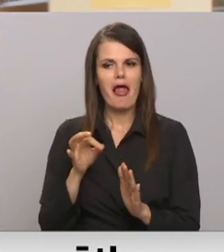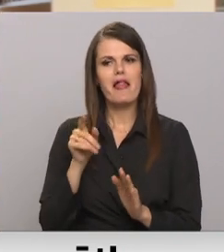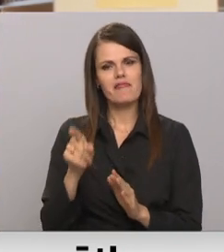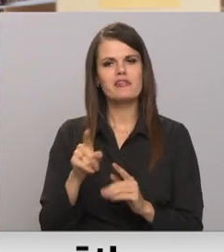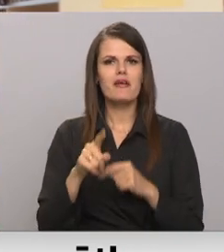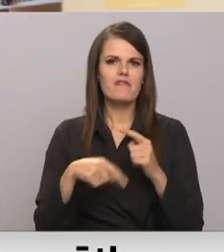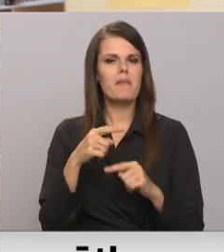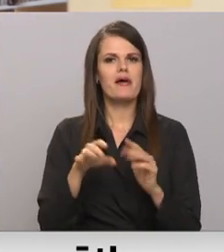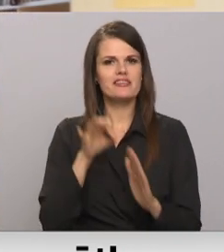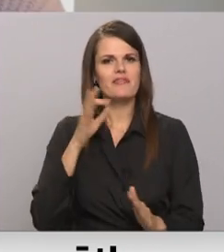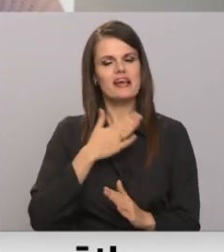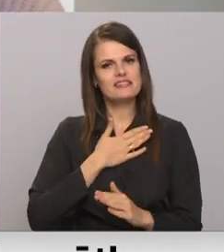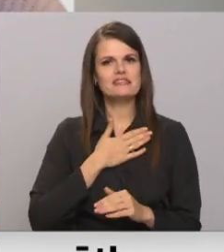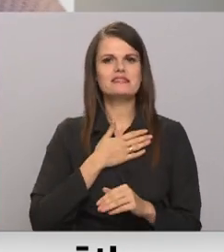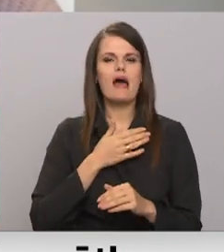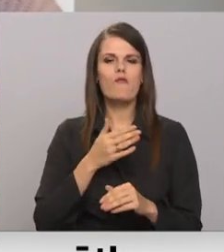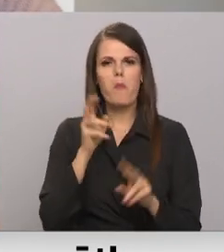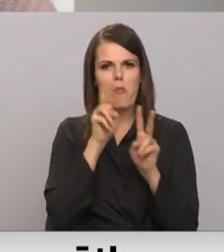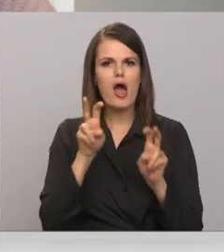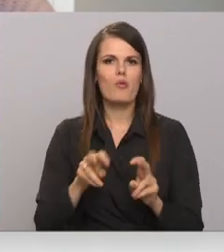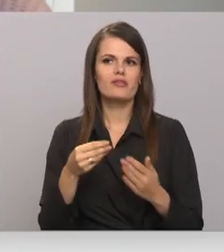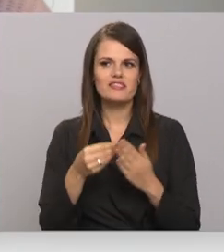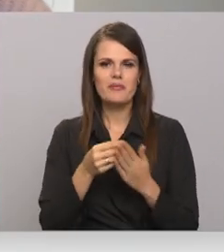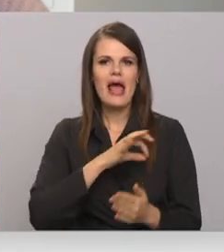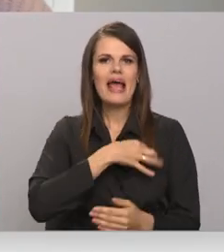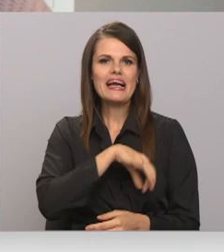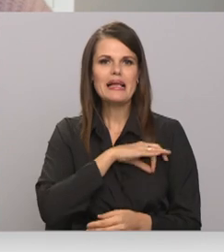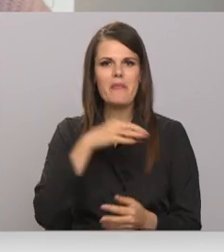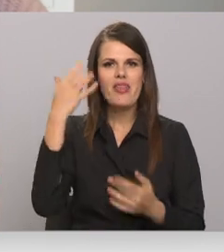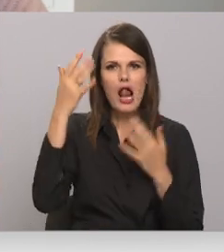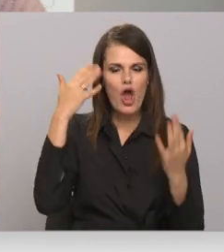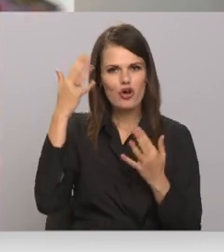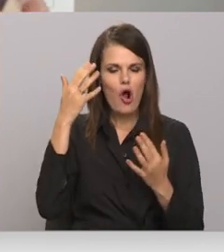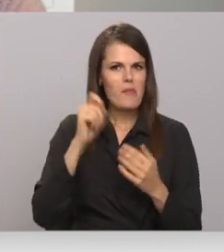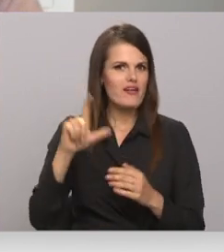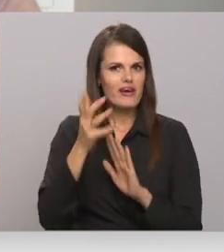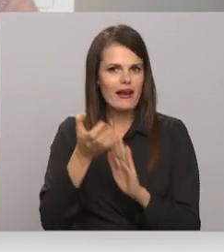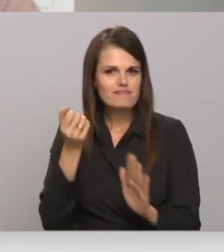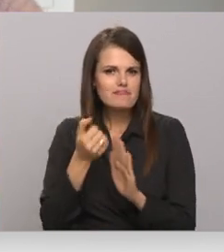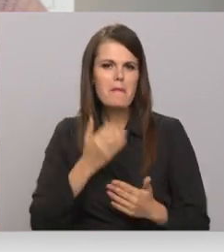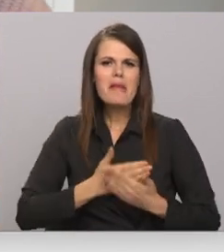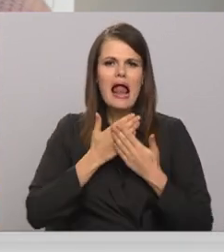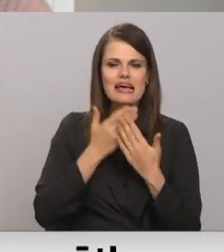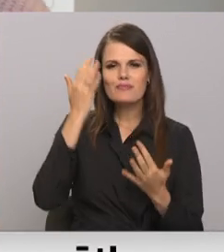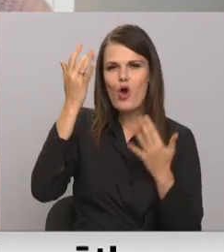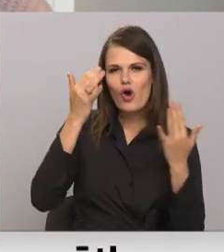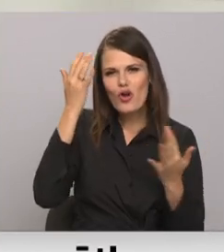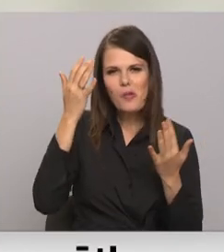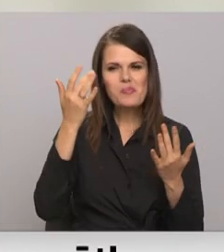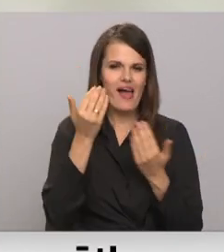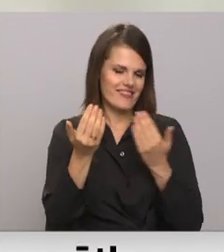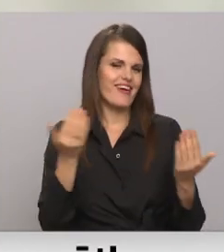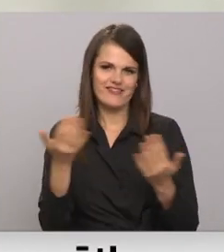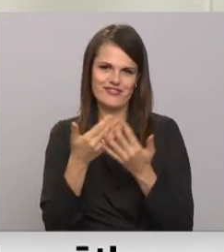pārbaudītām vērtībām. Krimināla romāni ir cieņā un mīlstības romāni. Kā nekuram?